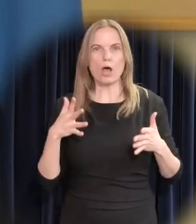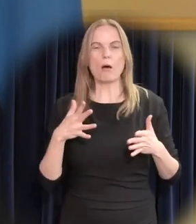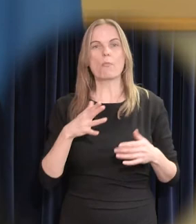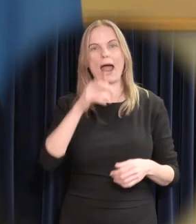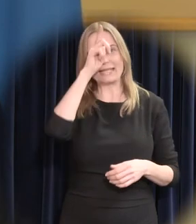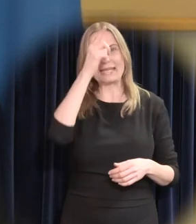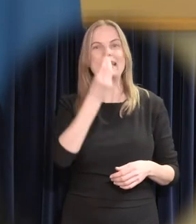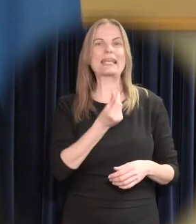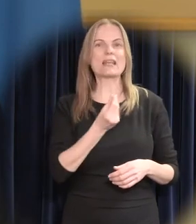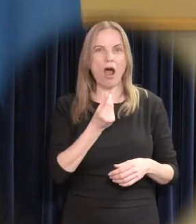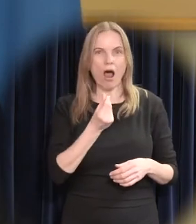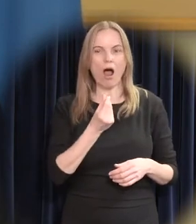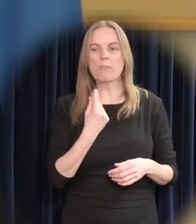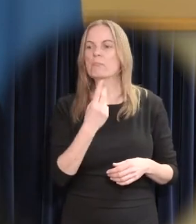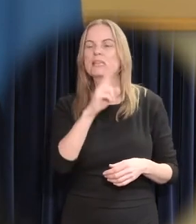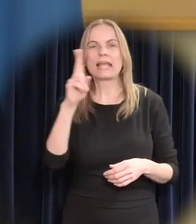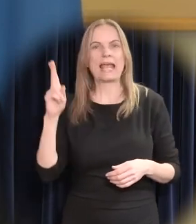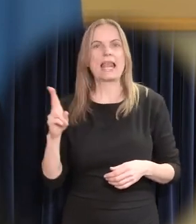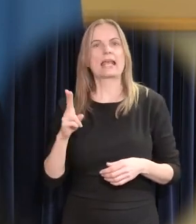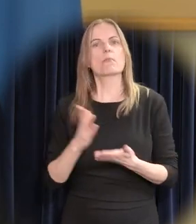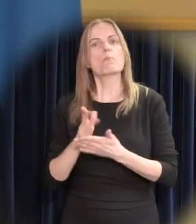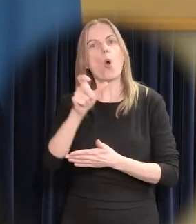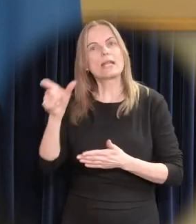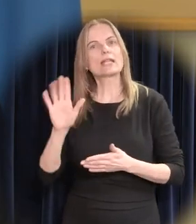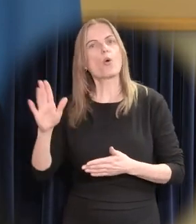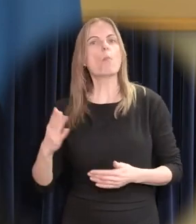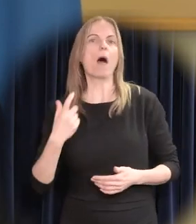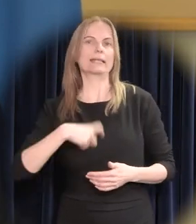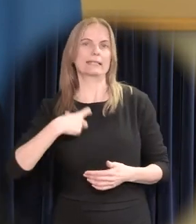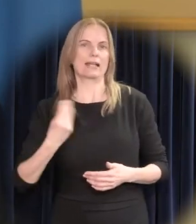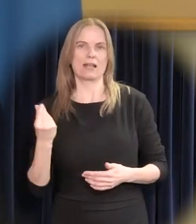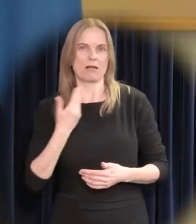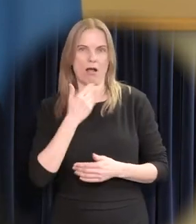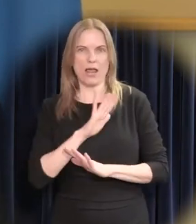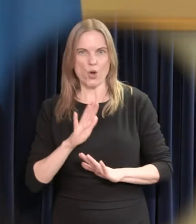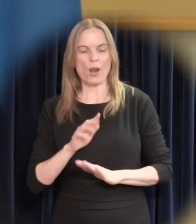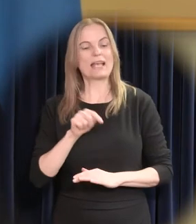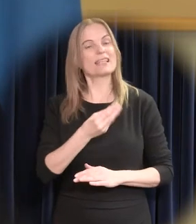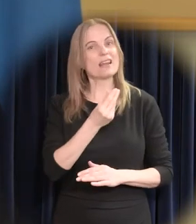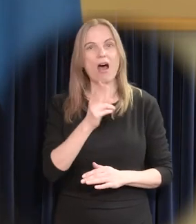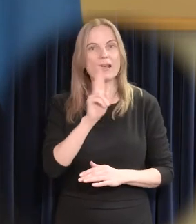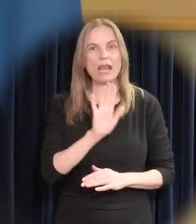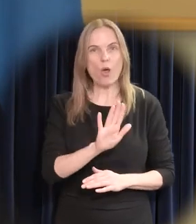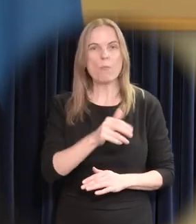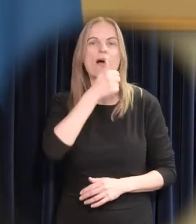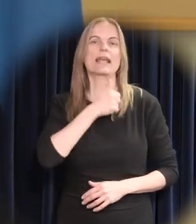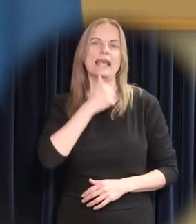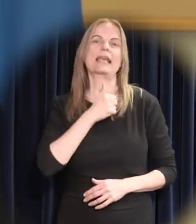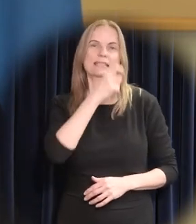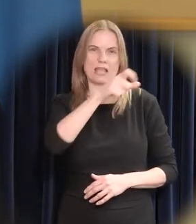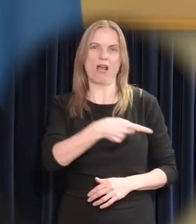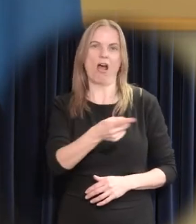poliitiku isiklik rahakot. See on Eesti rahva raha. Riigikontrollör Janar Holm on öelnud,